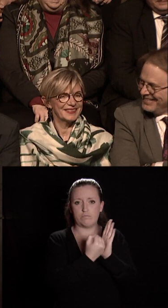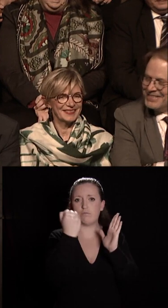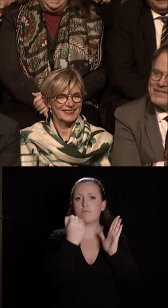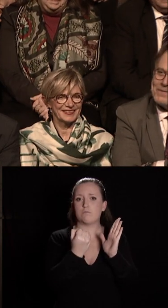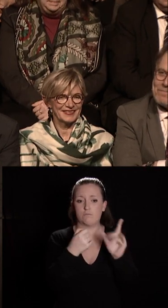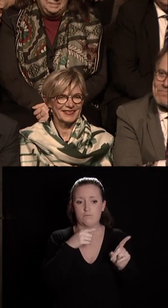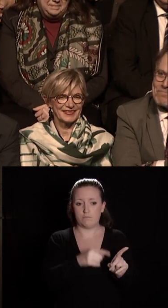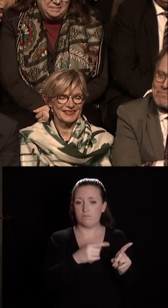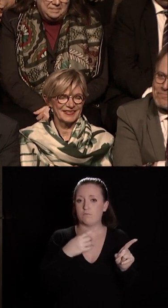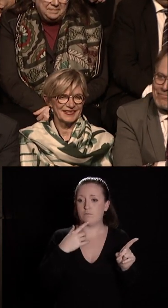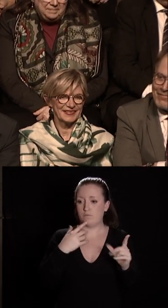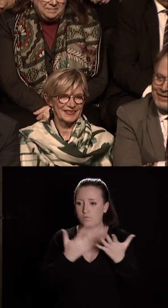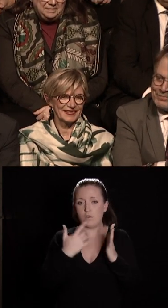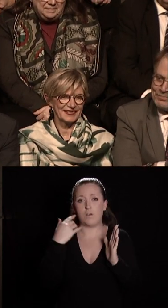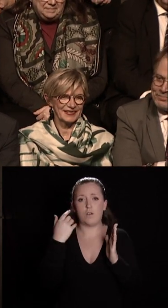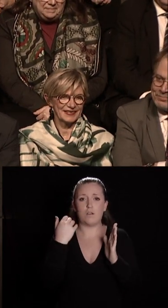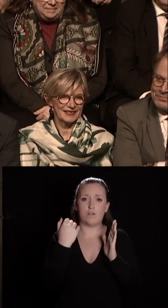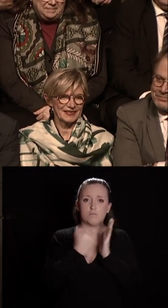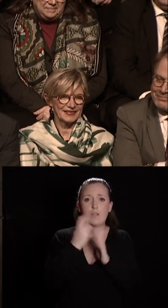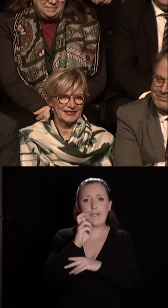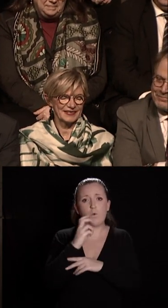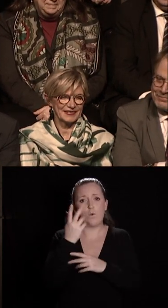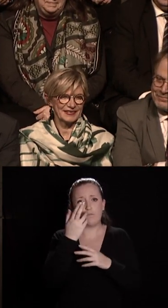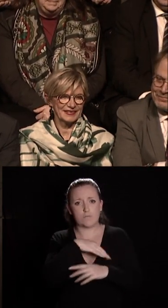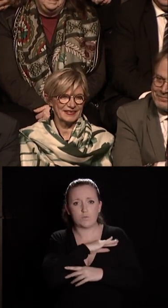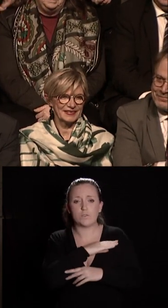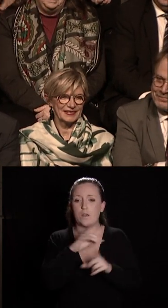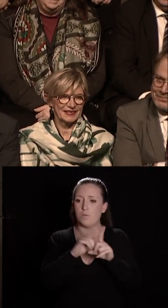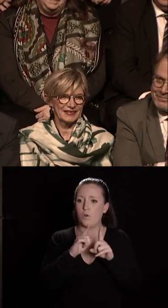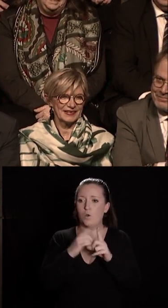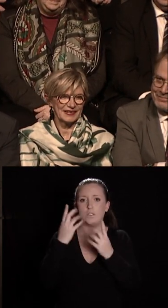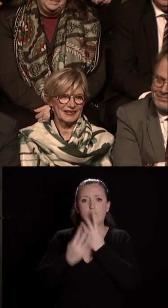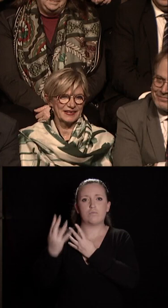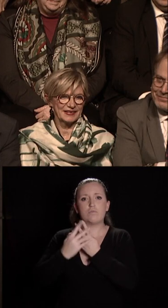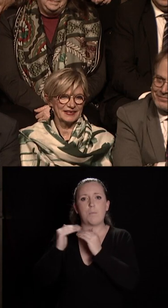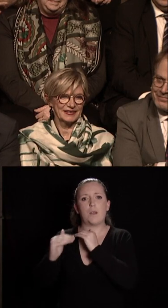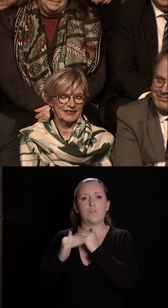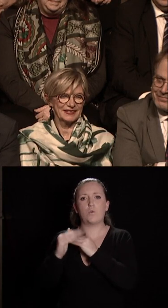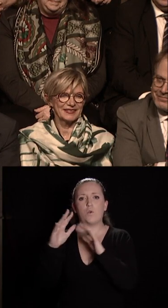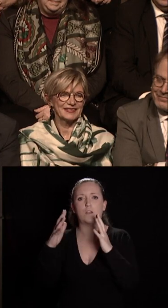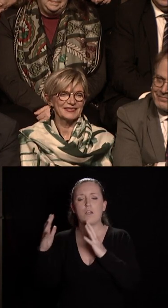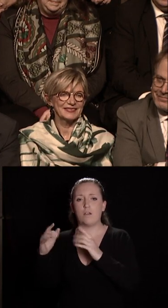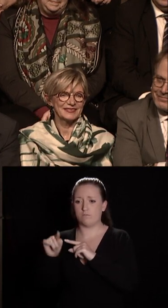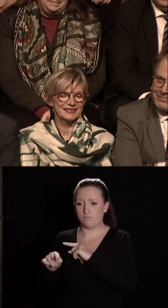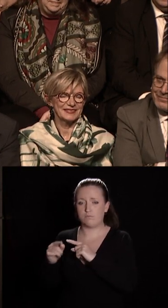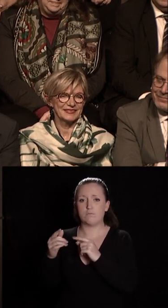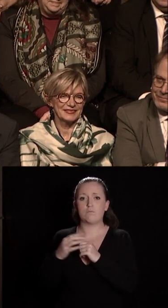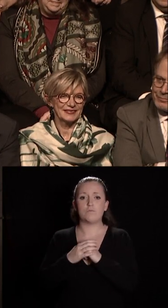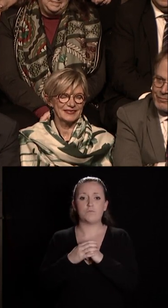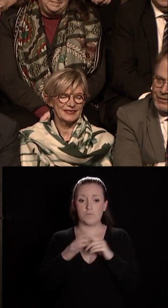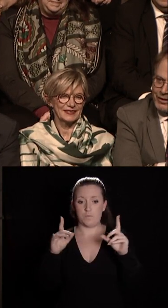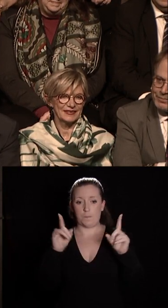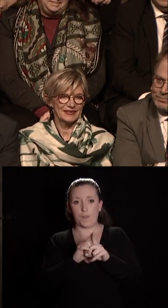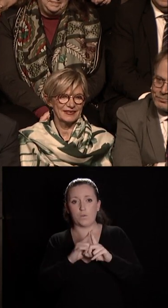mode de gestion éco-responsable. Une forêt et des espaces cultivés sur le plateau de l'ACRA destinés jadis à l'urbanisation. La